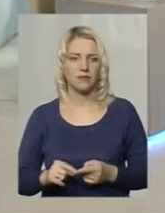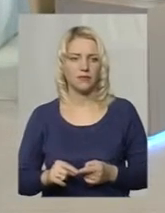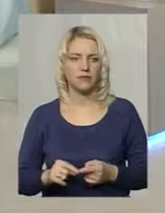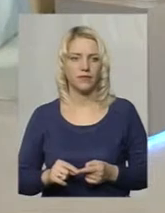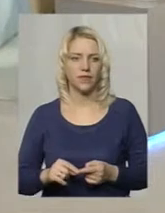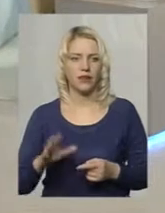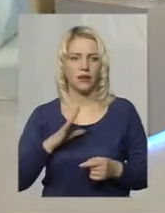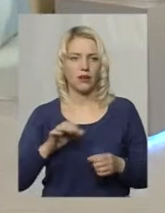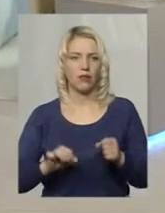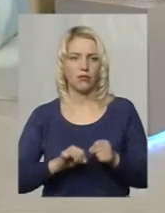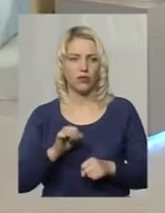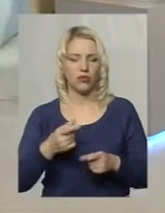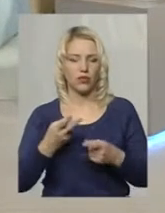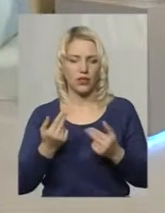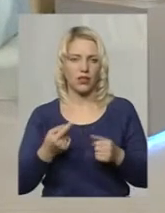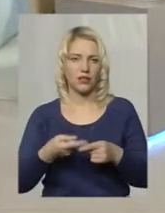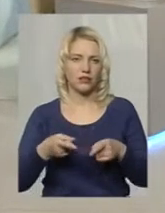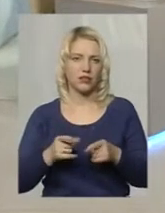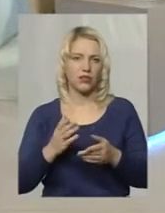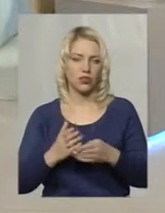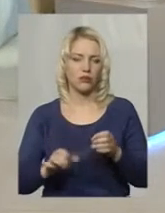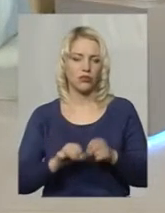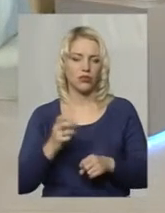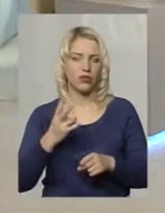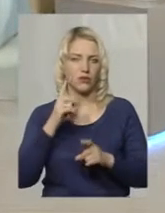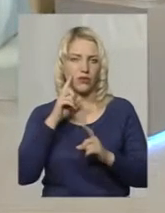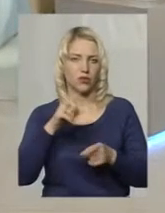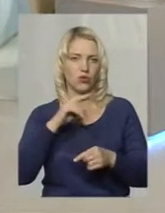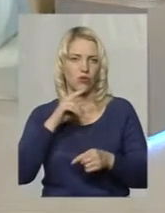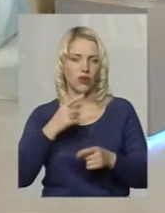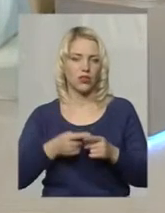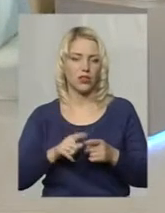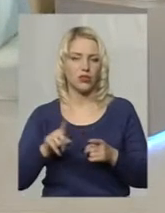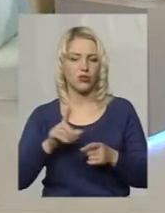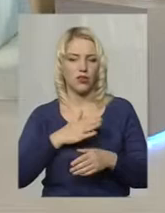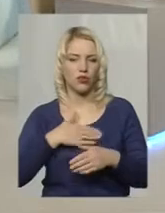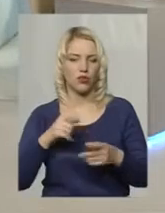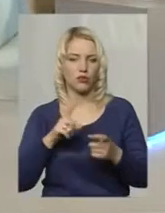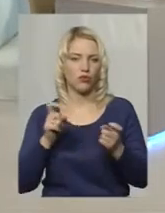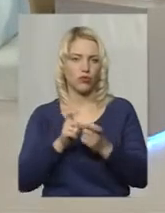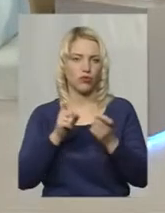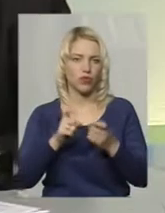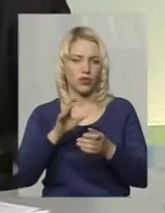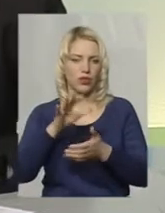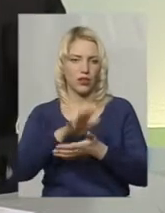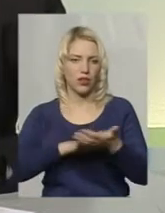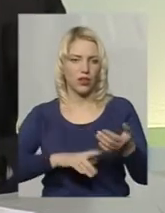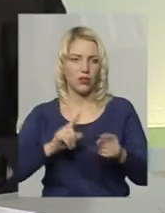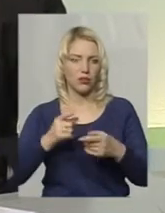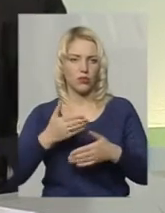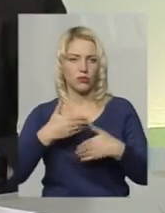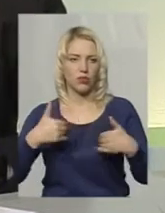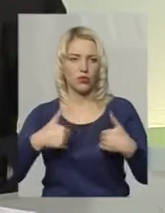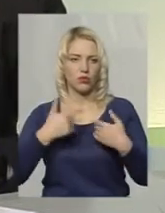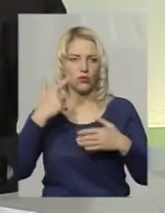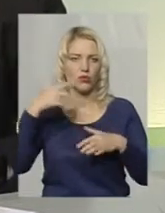адмінправопорушення. Так, це є дійсно порушення, але потрібно звернути увагу на те, що ми не хочемо, щоб конфлікт розвивався далі. Тобто, ми хочемо